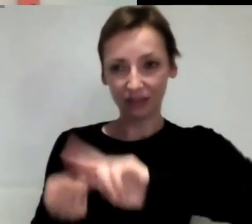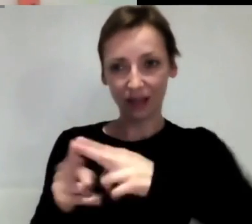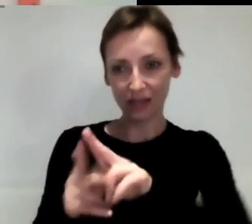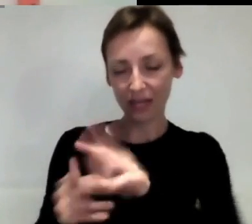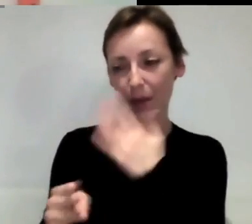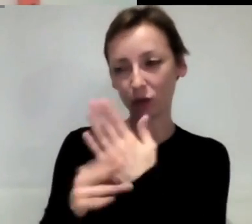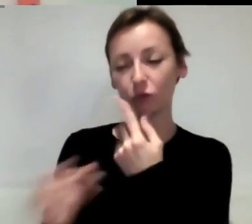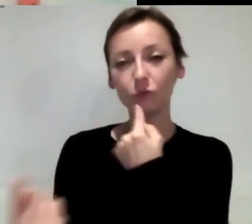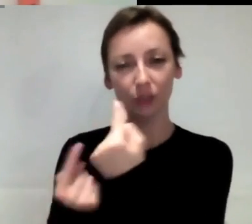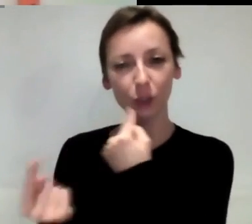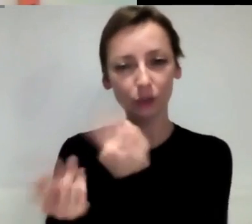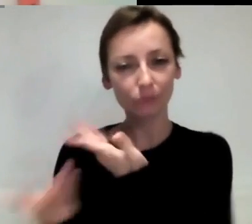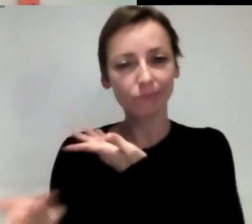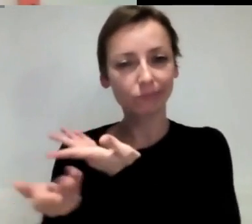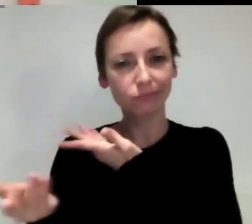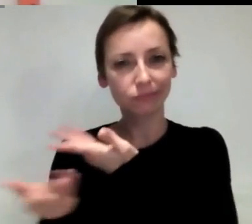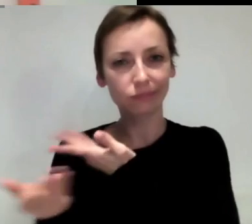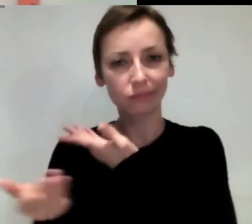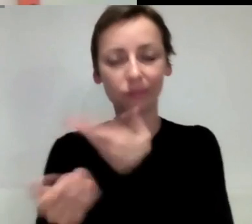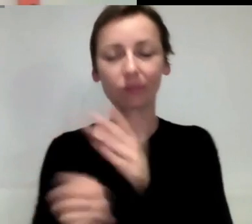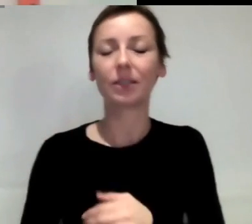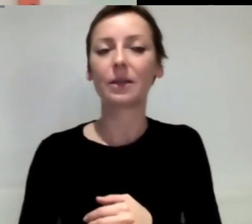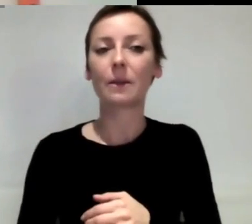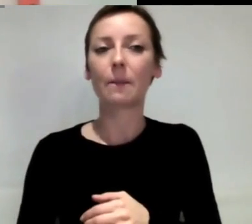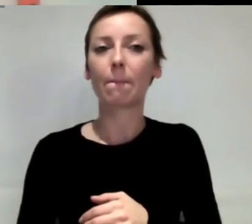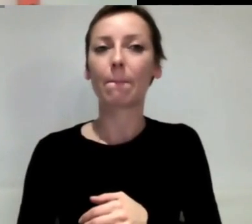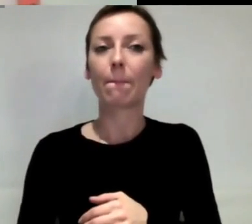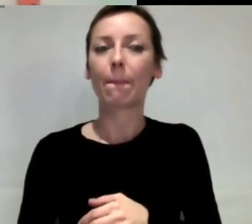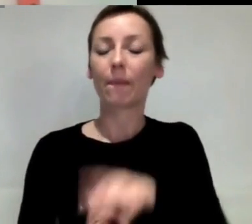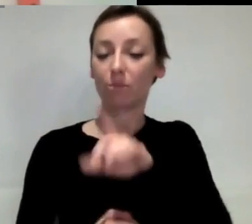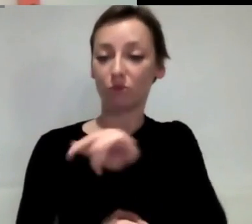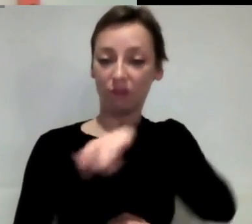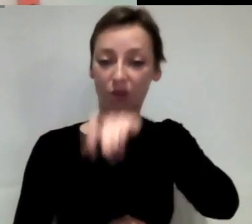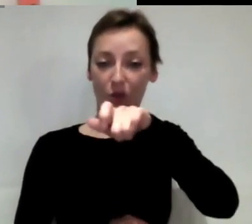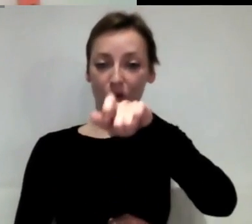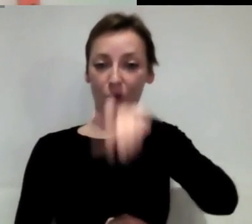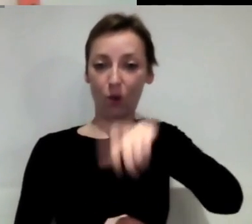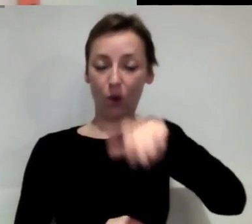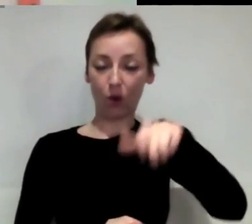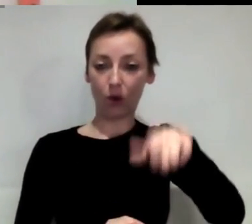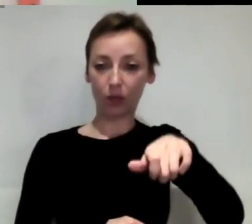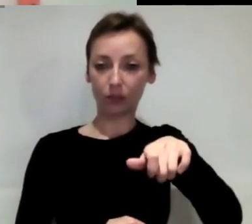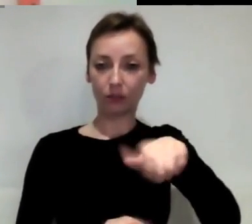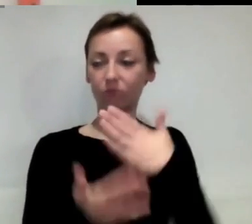was dabei eigentlich rumkommt, ist, dass die Leute, die mal für sechs Wochenenden